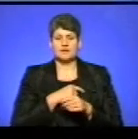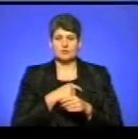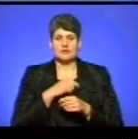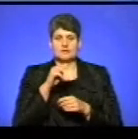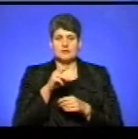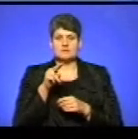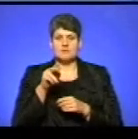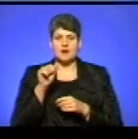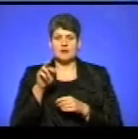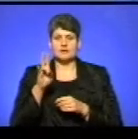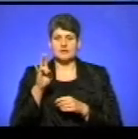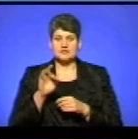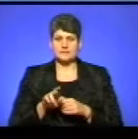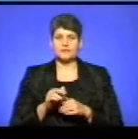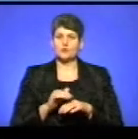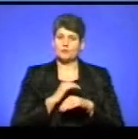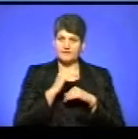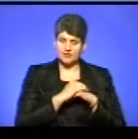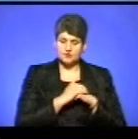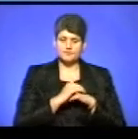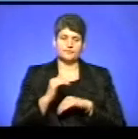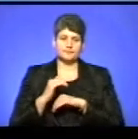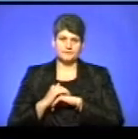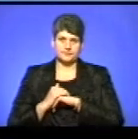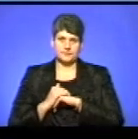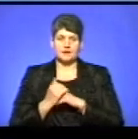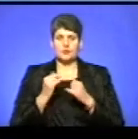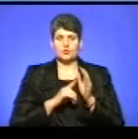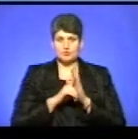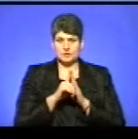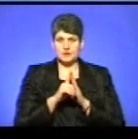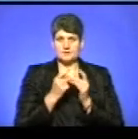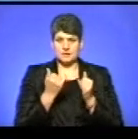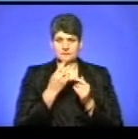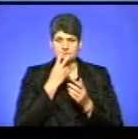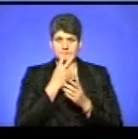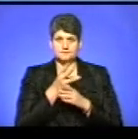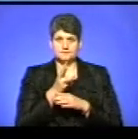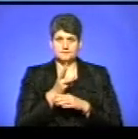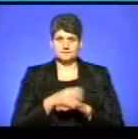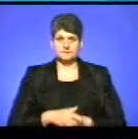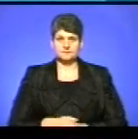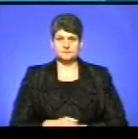Доброго вечора вам. Доброго вечора. Розпочнемо розмову за хвилину, а поки переглянемо відеоматеріал.